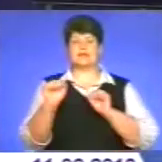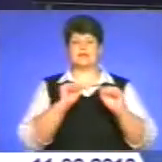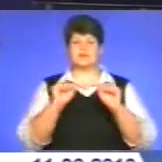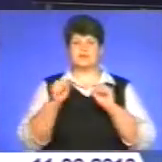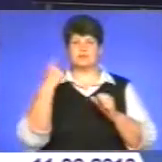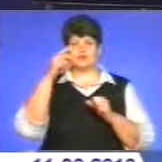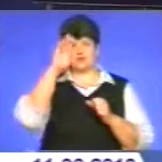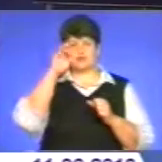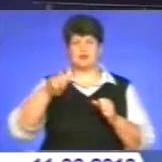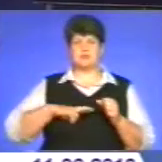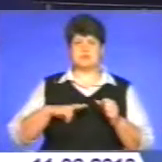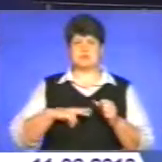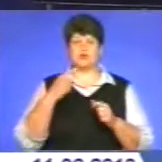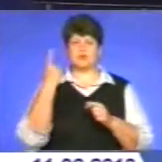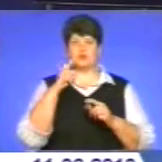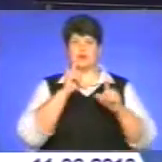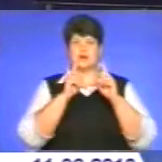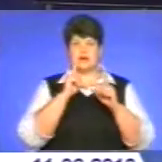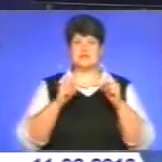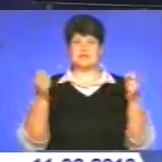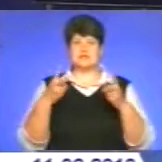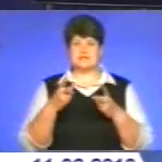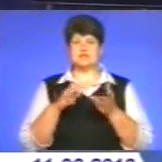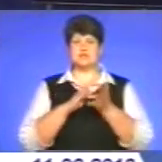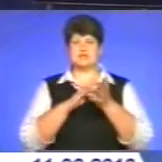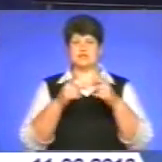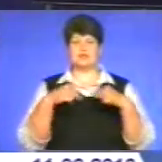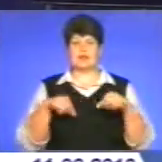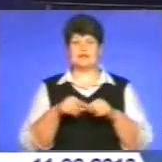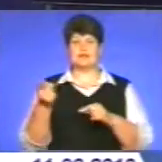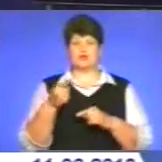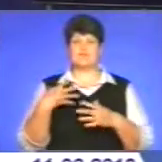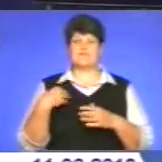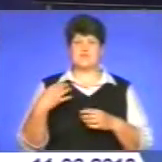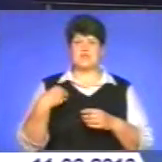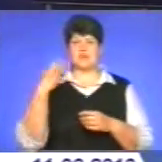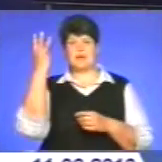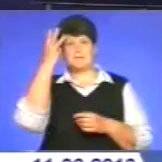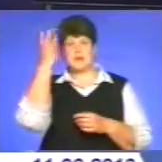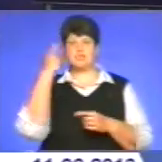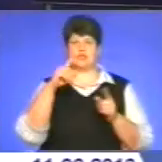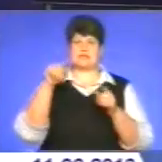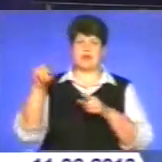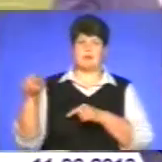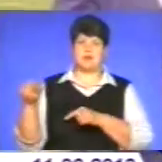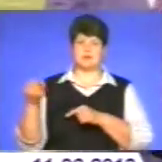адміністрації та обласної ради, фахівці туристичної галузі Тернопільщини, Львівщини, Хмельниччини та Закарпаття.